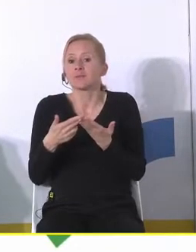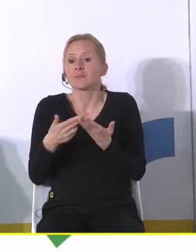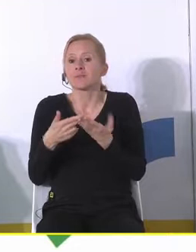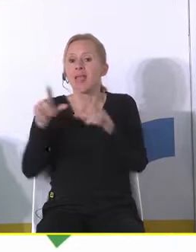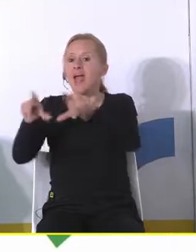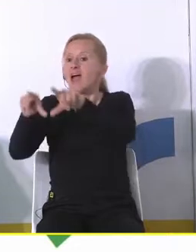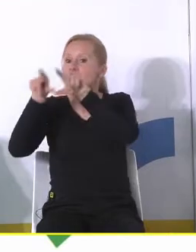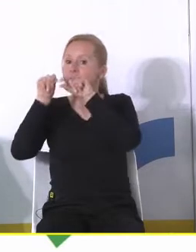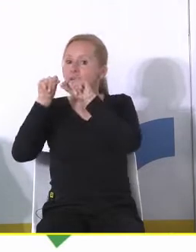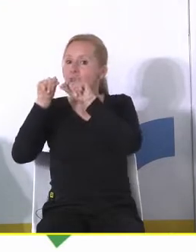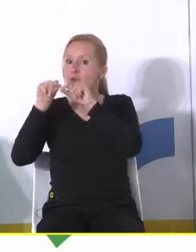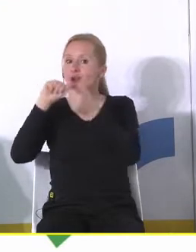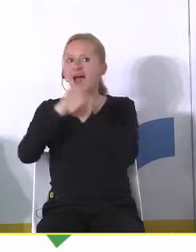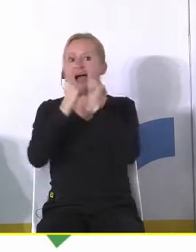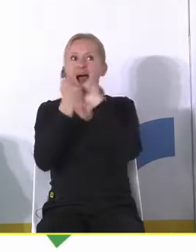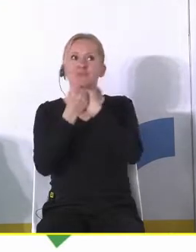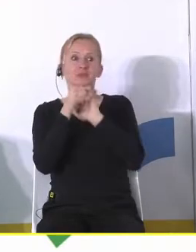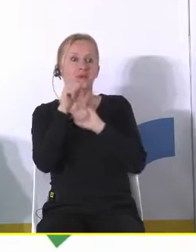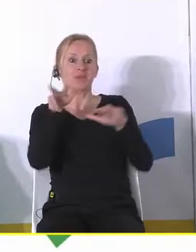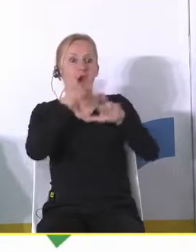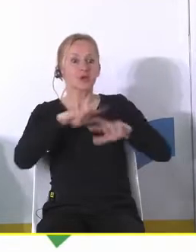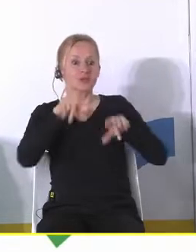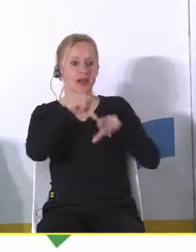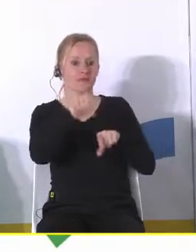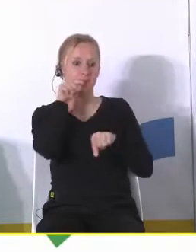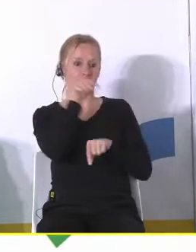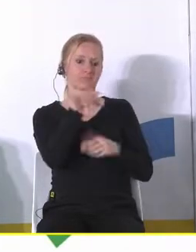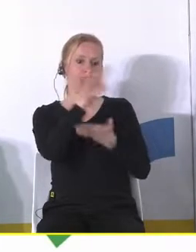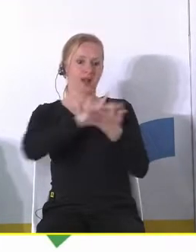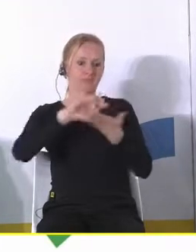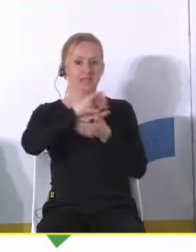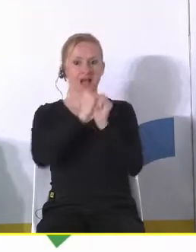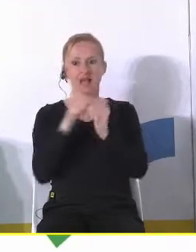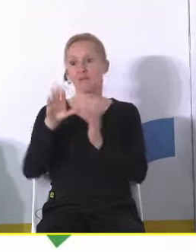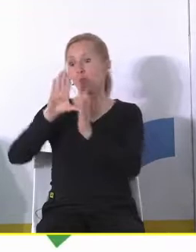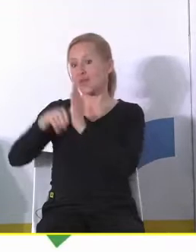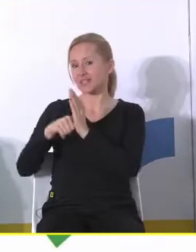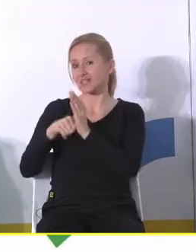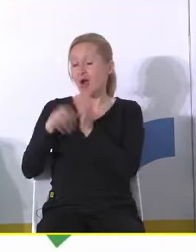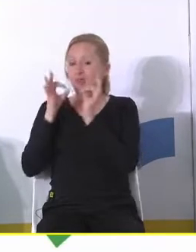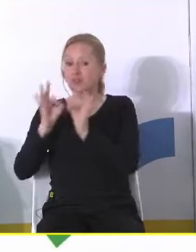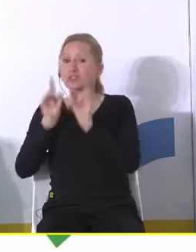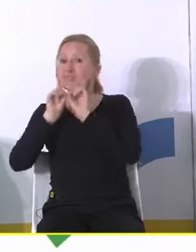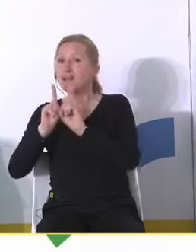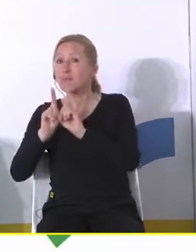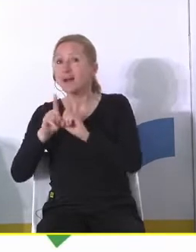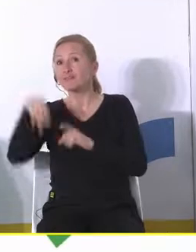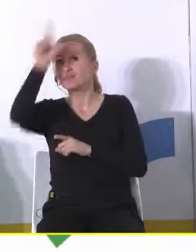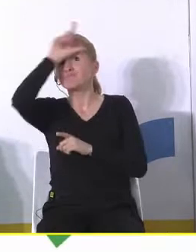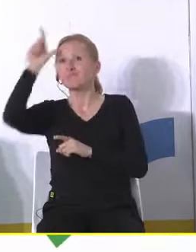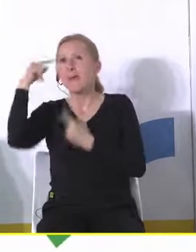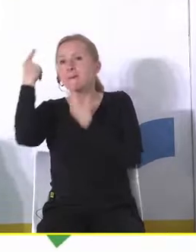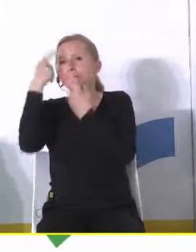wybór czy sprzyjały temu żeby dana rodzina wybrała właśnie tą gminę to miasto a nie inne bo dzisiaj tak naprawdę myślę demograficznie zaczyna się